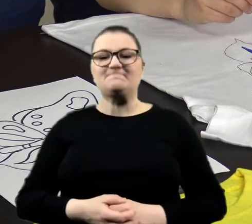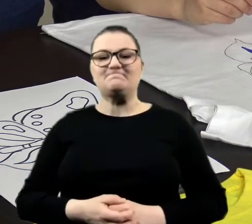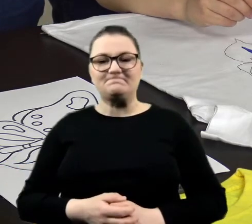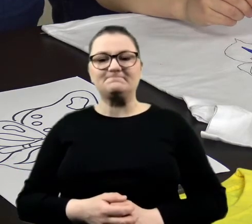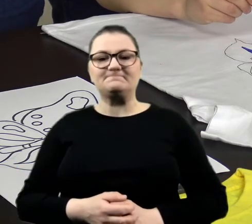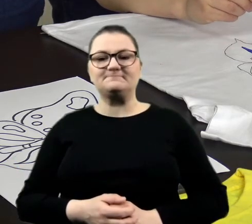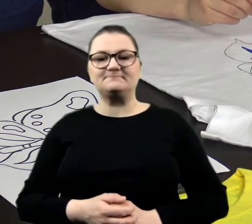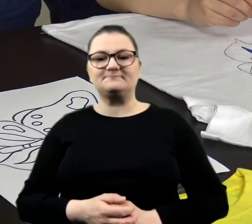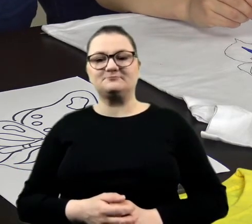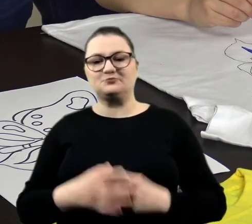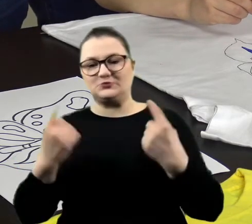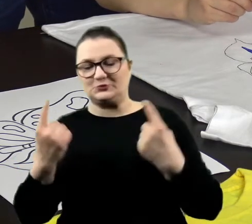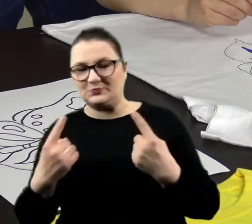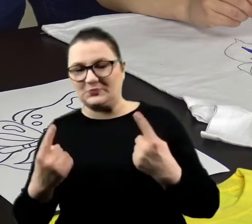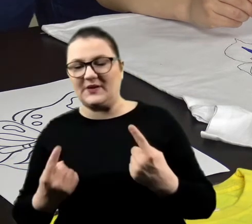Super.